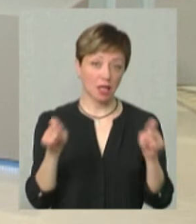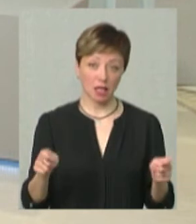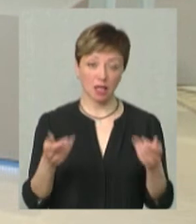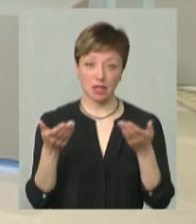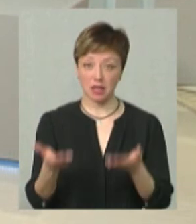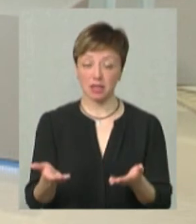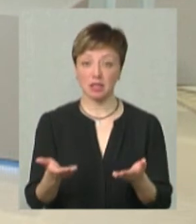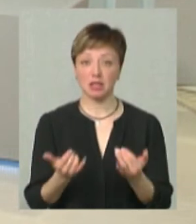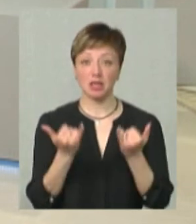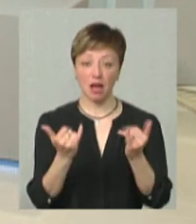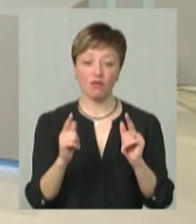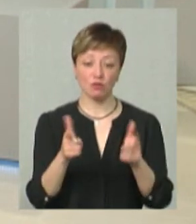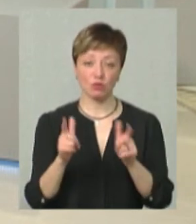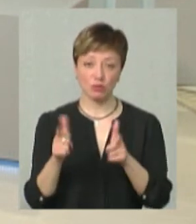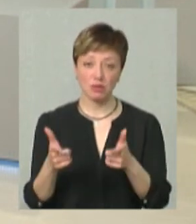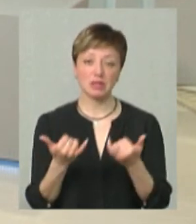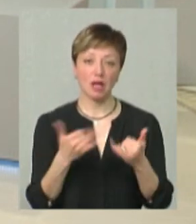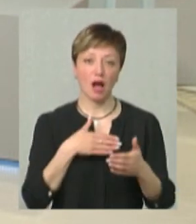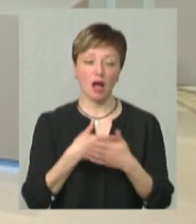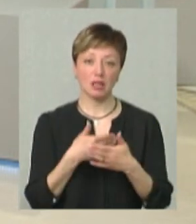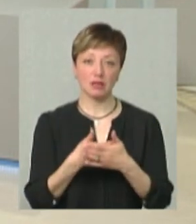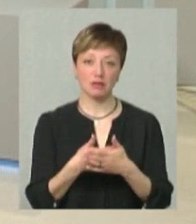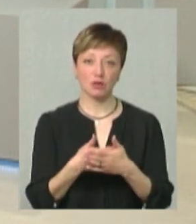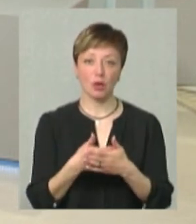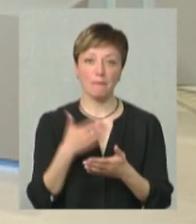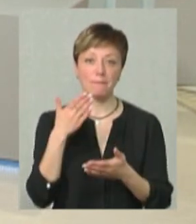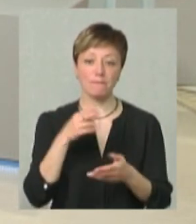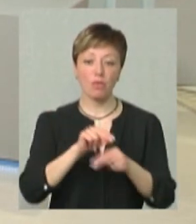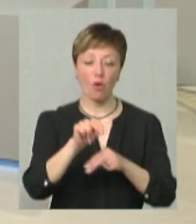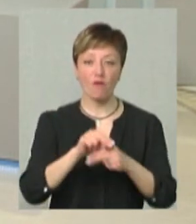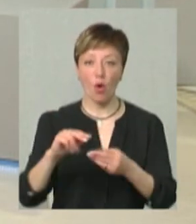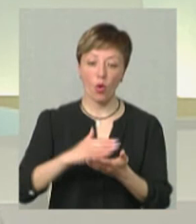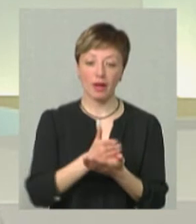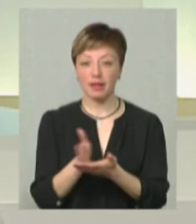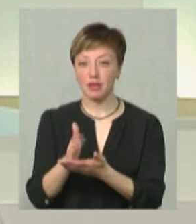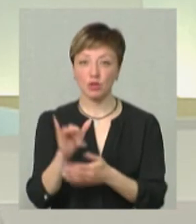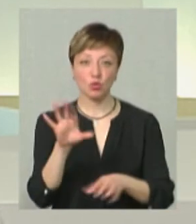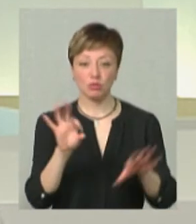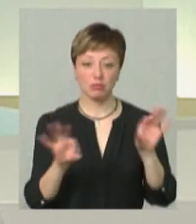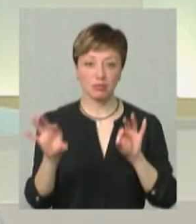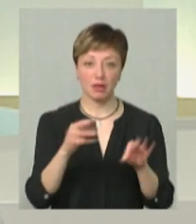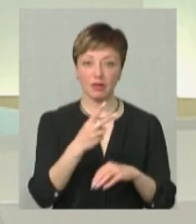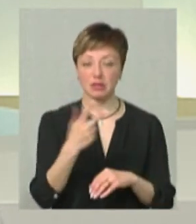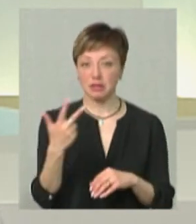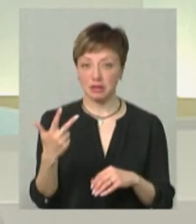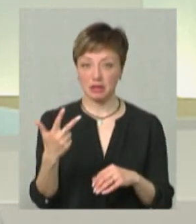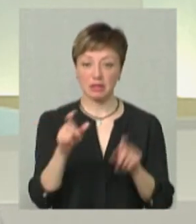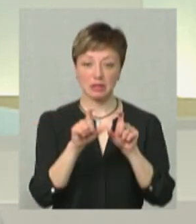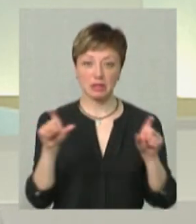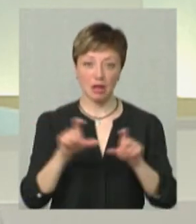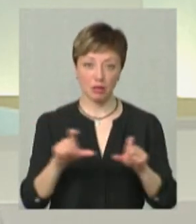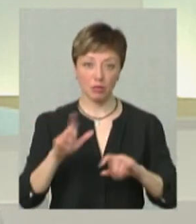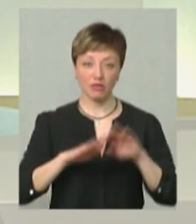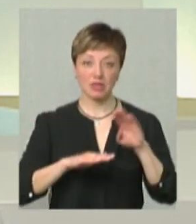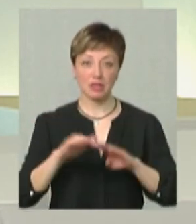для абітурієнтів. Зараз активно проходить профорієнтаційна робота. 23 заклади